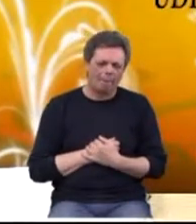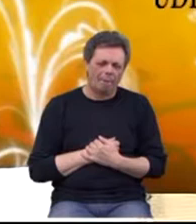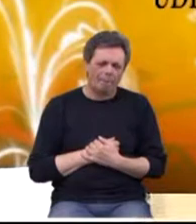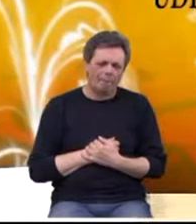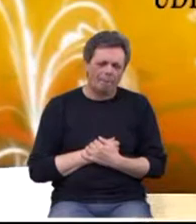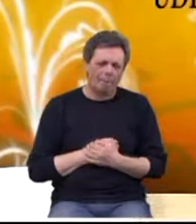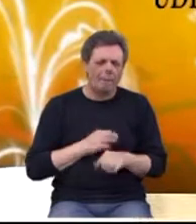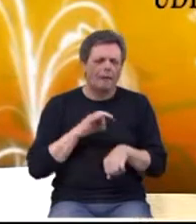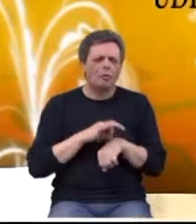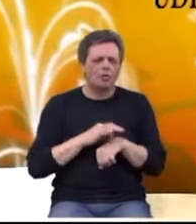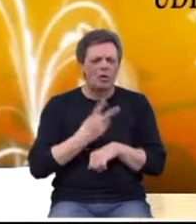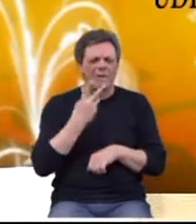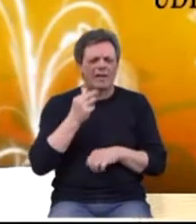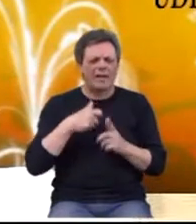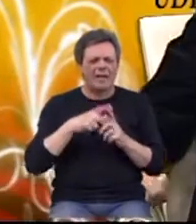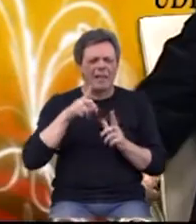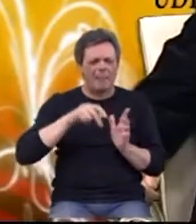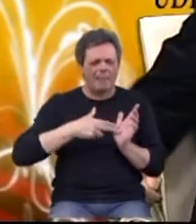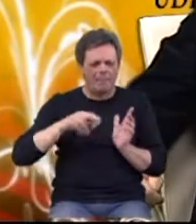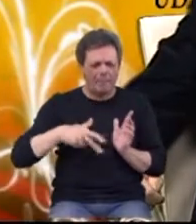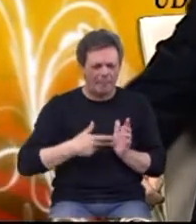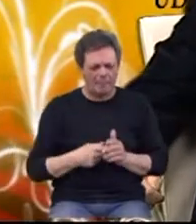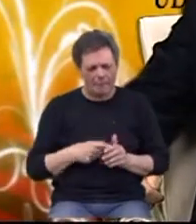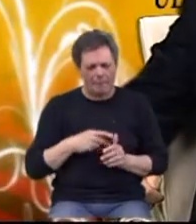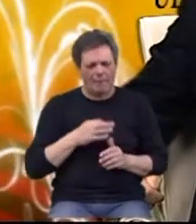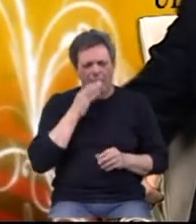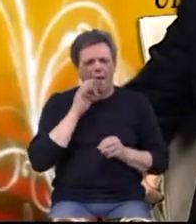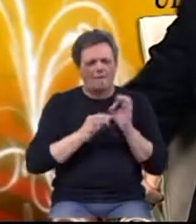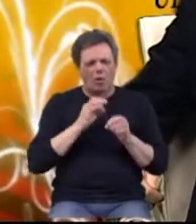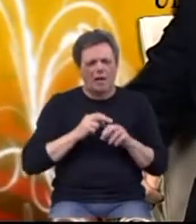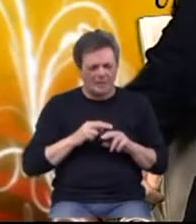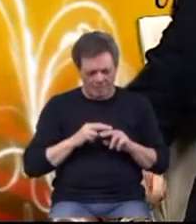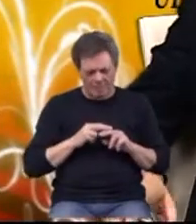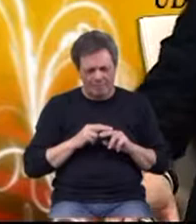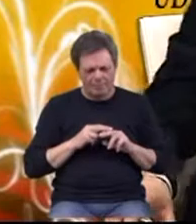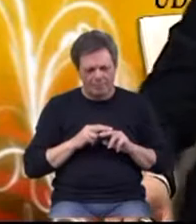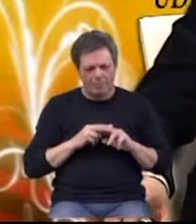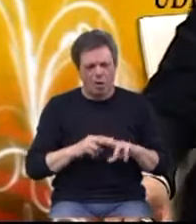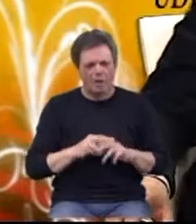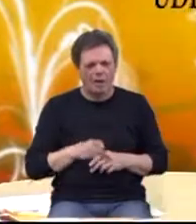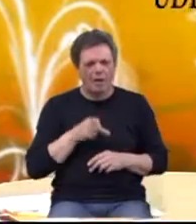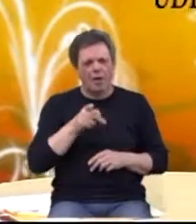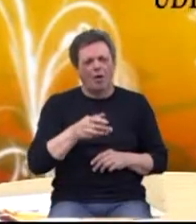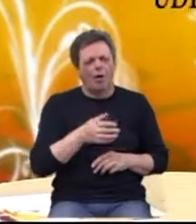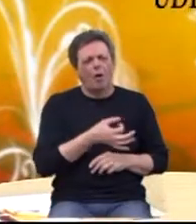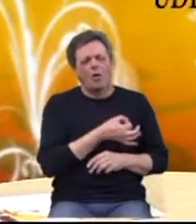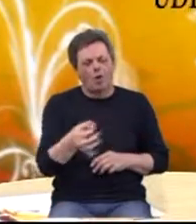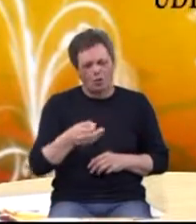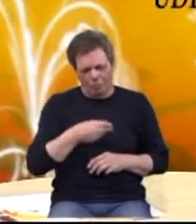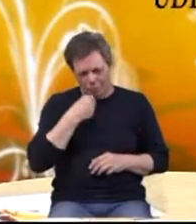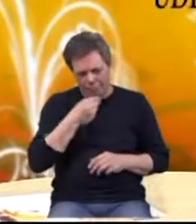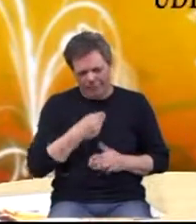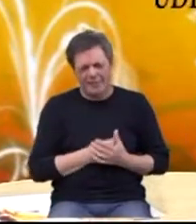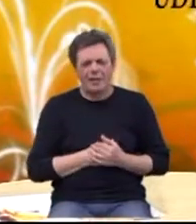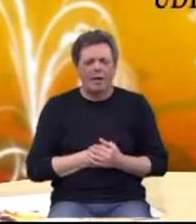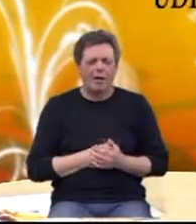doktor Vrkljant sa binogradske bolnice. Da, endokrinolog. On vas je odlično prezentirao, ali je